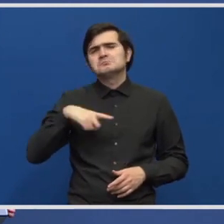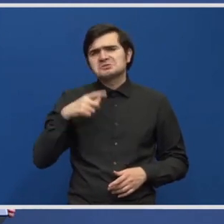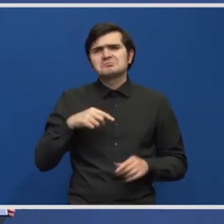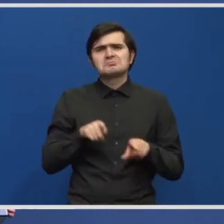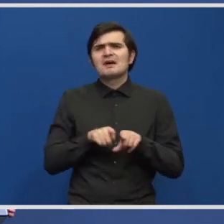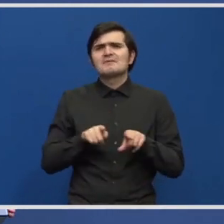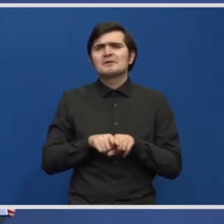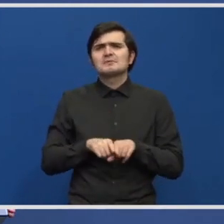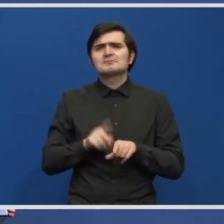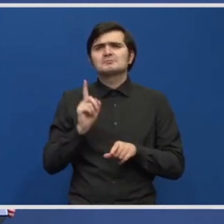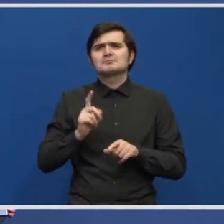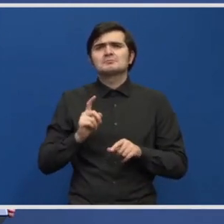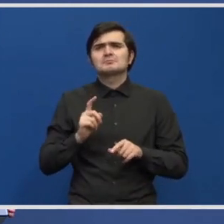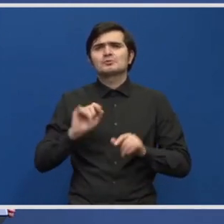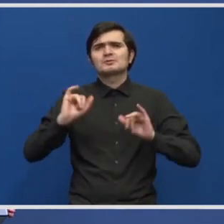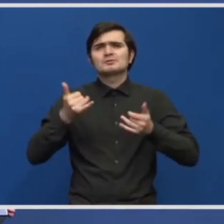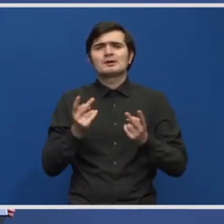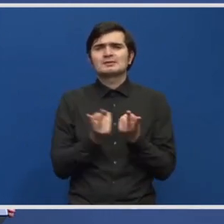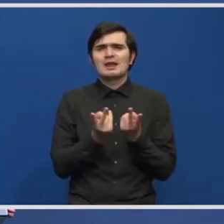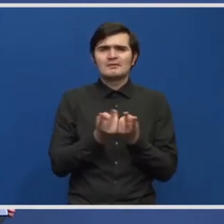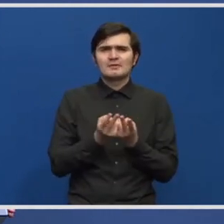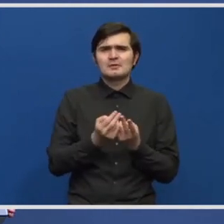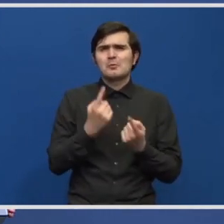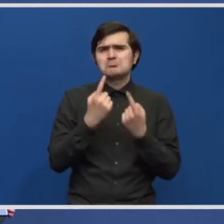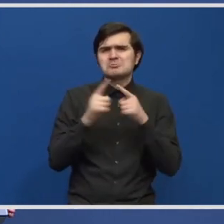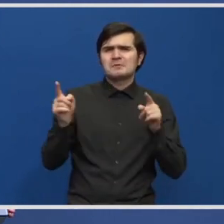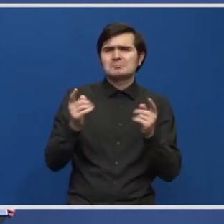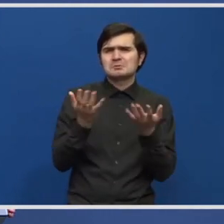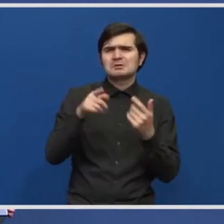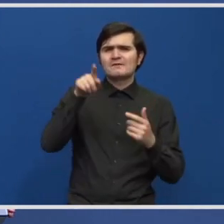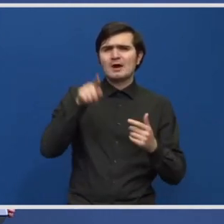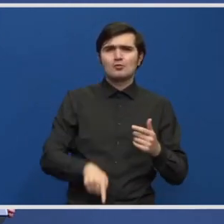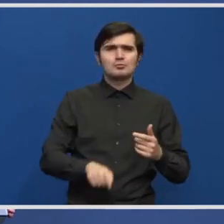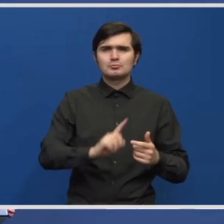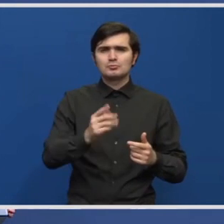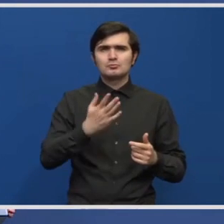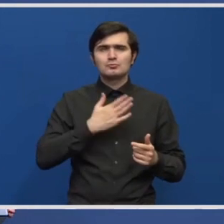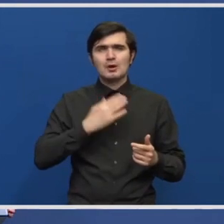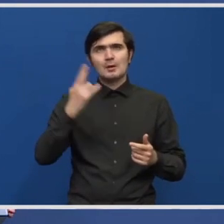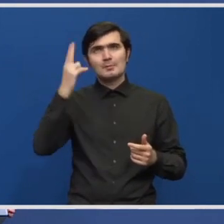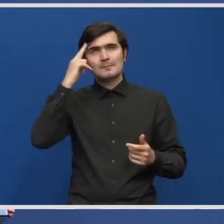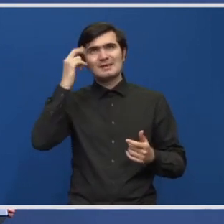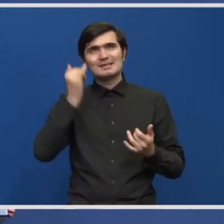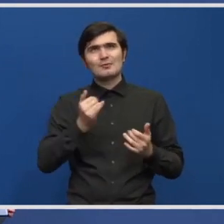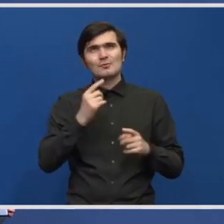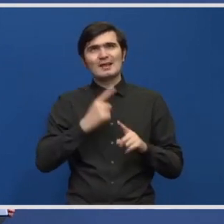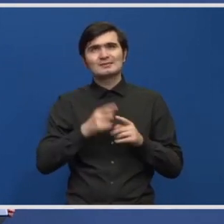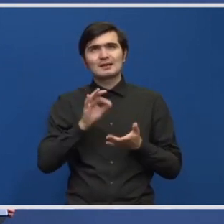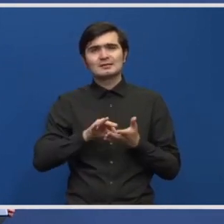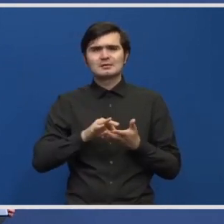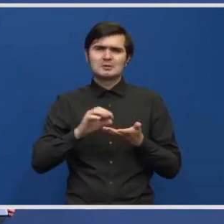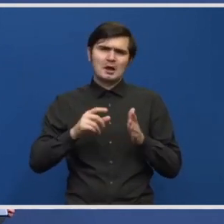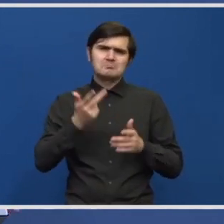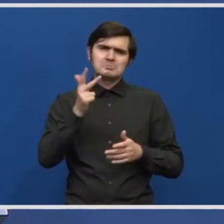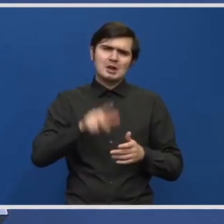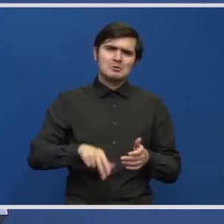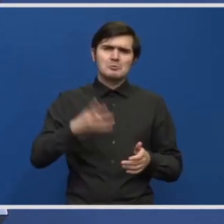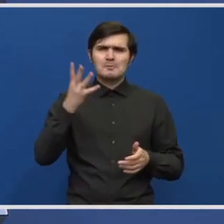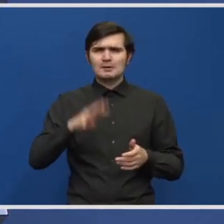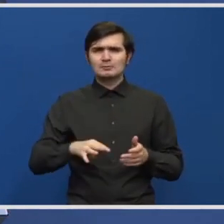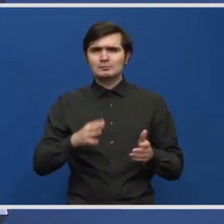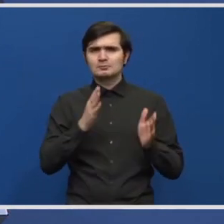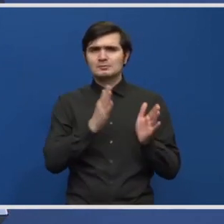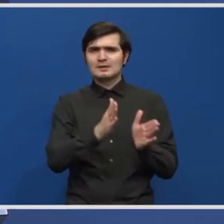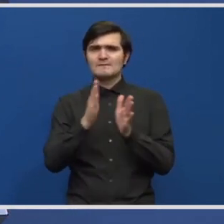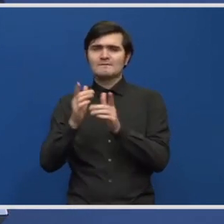într-un stadiu similar, e vorba de un decalaj de câteva luni. Nu am exact calendarul în minte, momentul de față, dar este în jur de 3-4 luni între